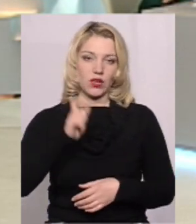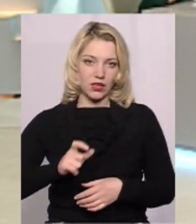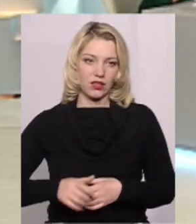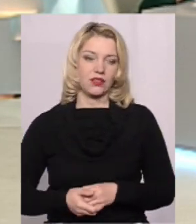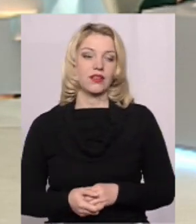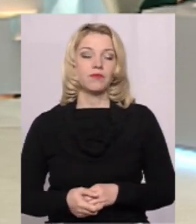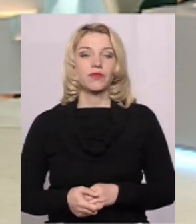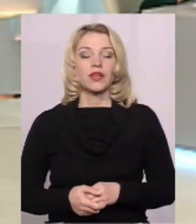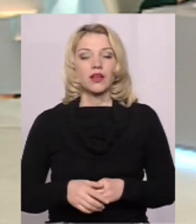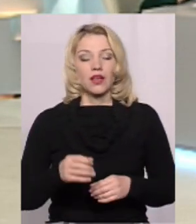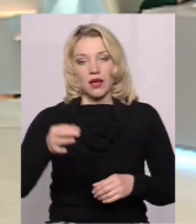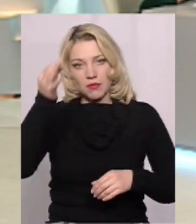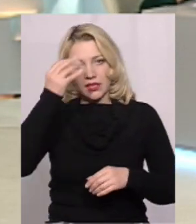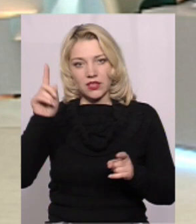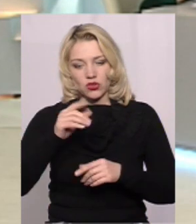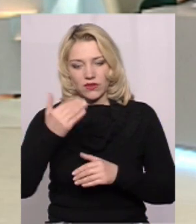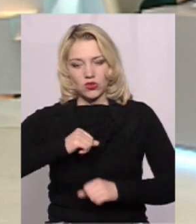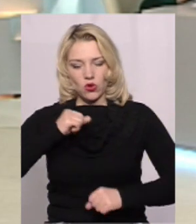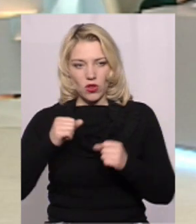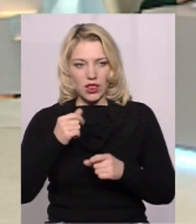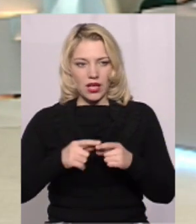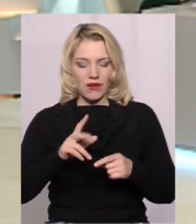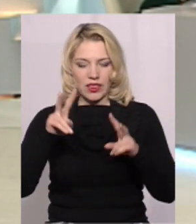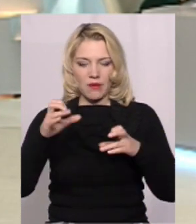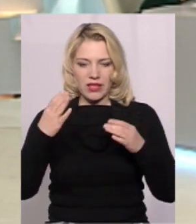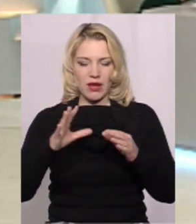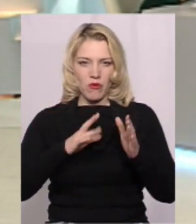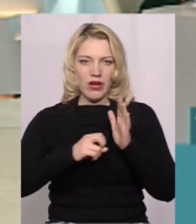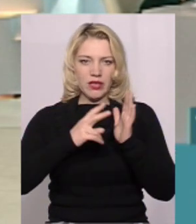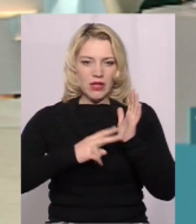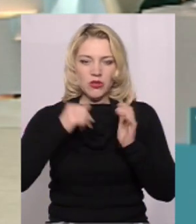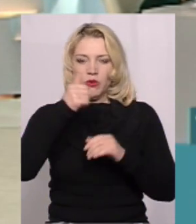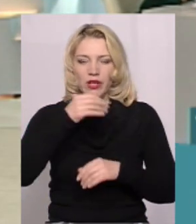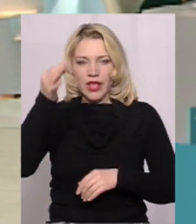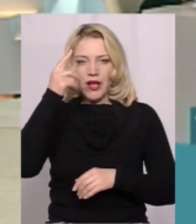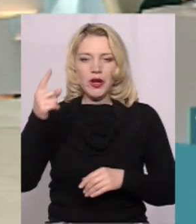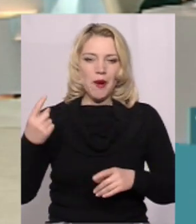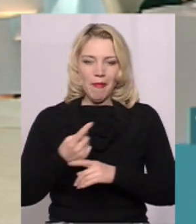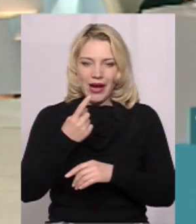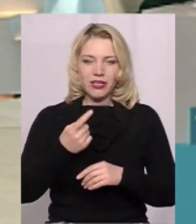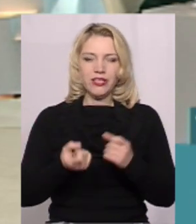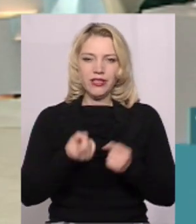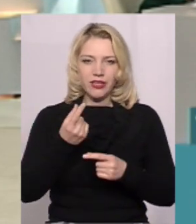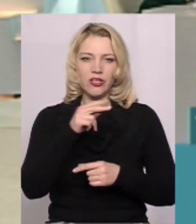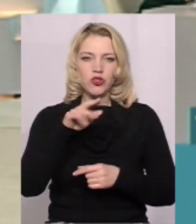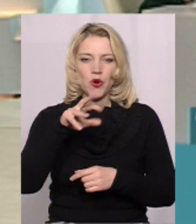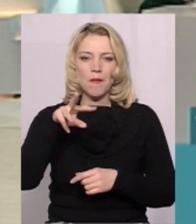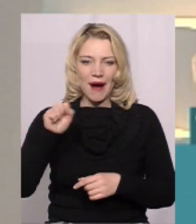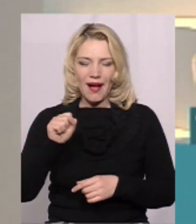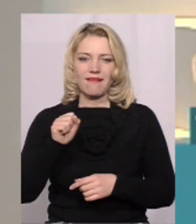От пригадала, що ваш колега Михайло Булка у темі дня був у 2017 році. Він тоді нагадав, що перший спалах африканської чуми, оцей